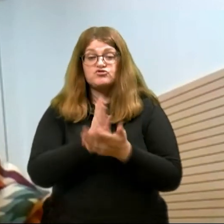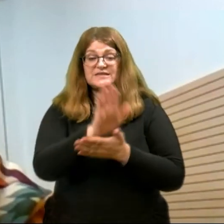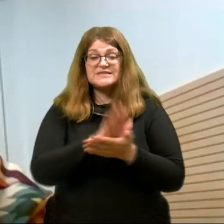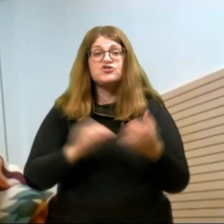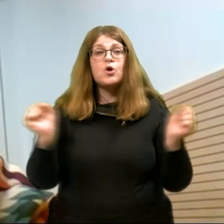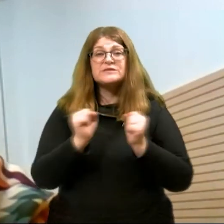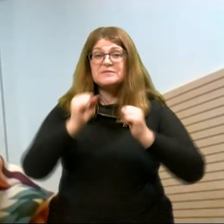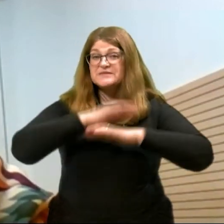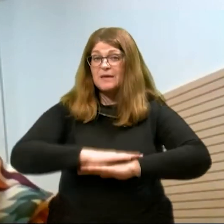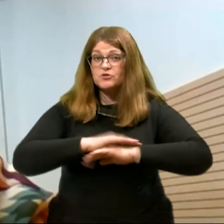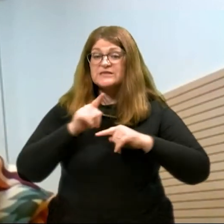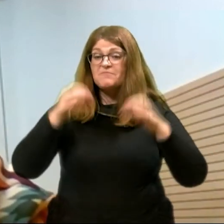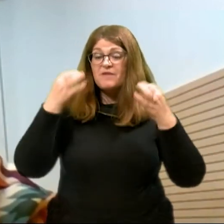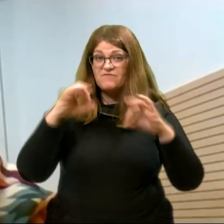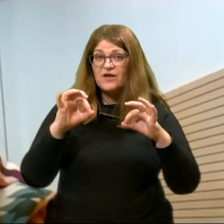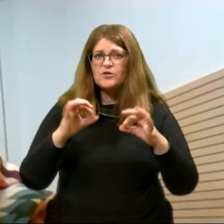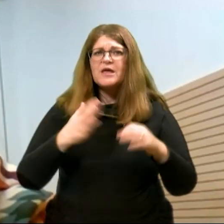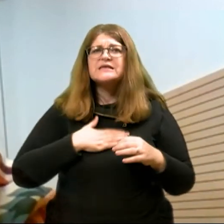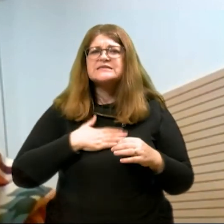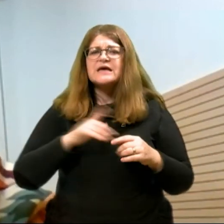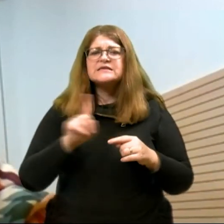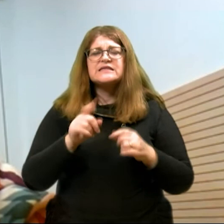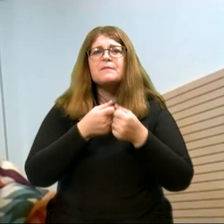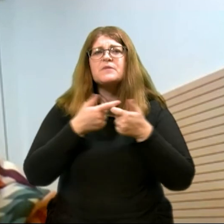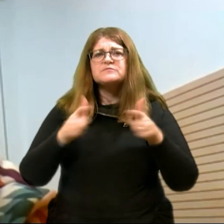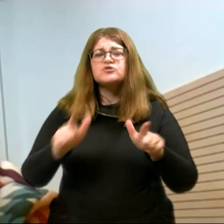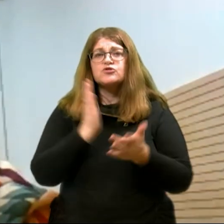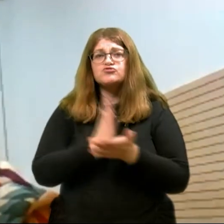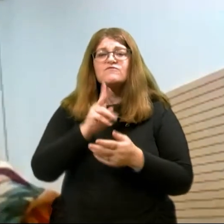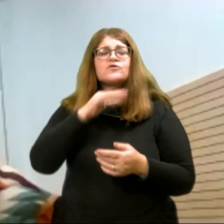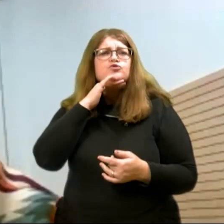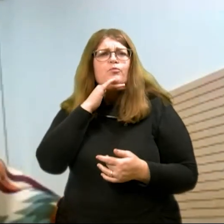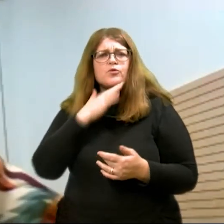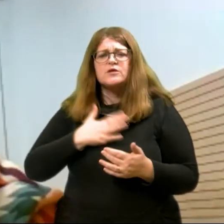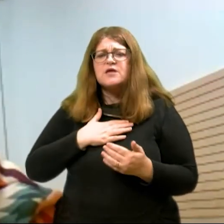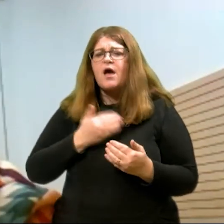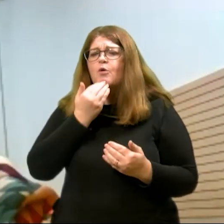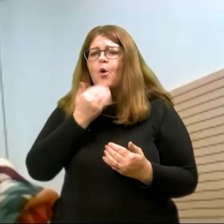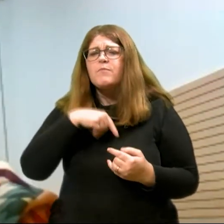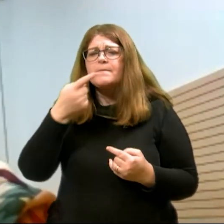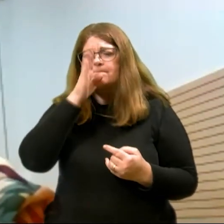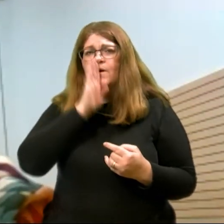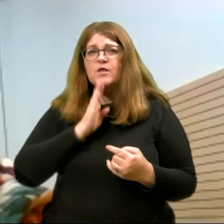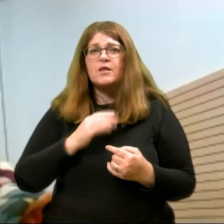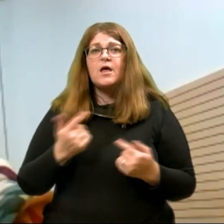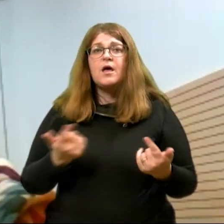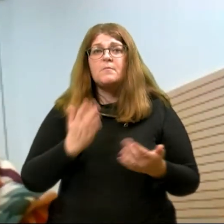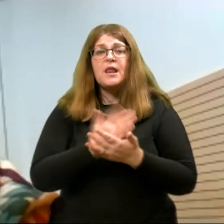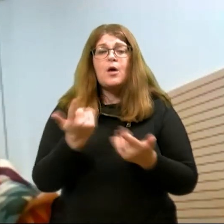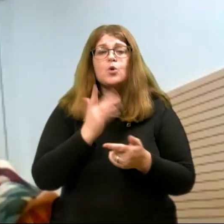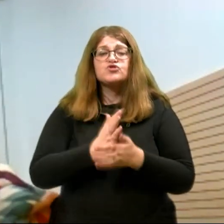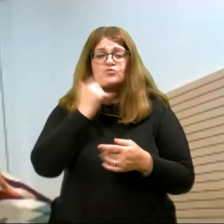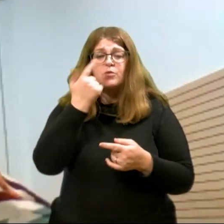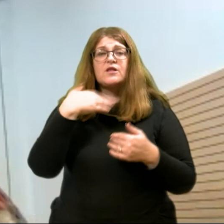počitnice, s tem vikendom zanima, zakaj se recimo ne bi sprostilo to tudi že v soboto, da bi lahko mirno šli že ta vikend na